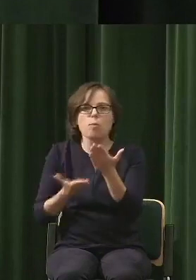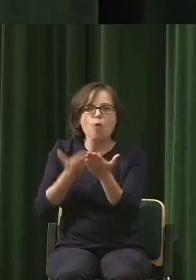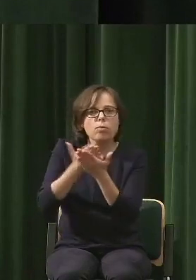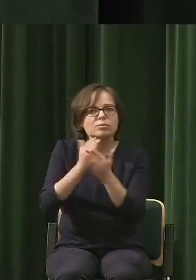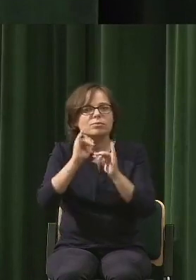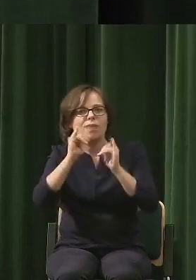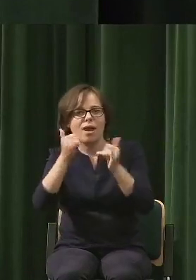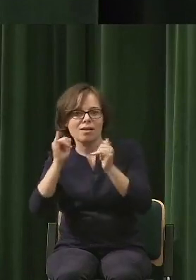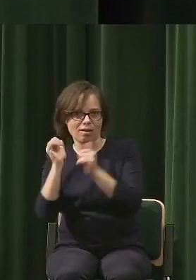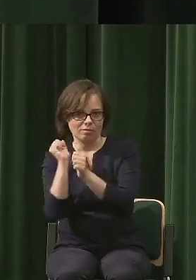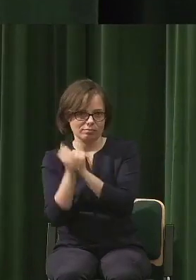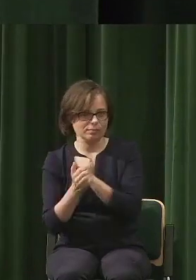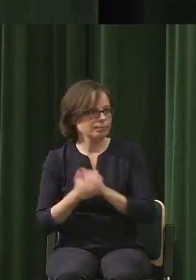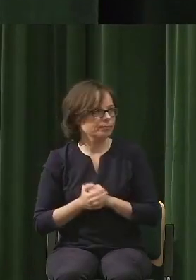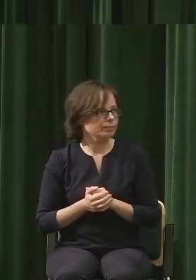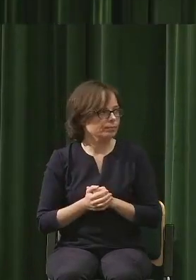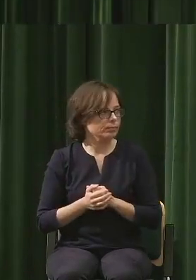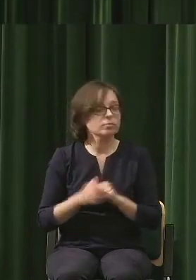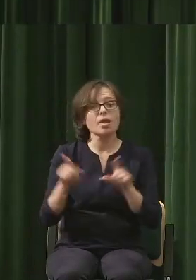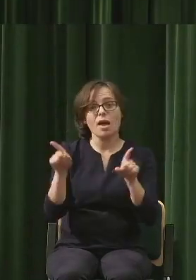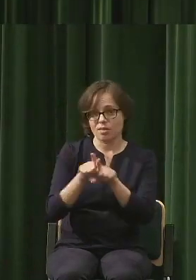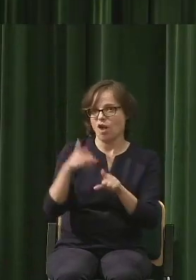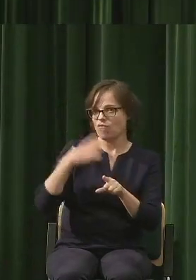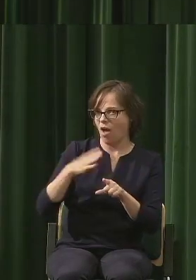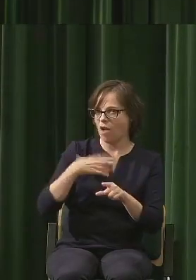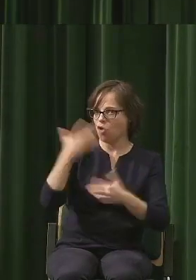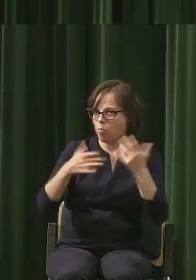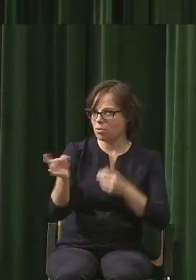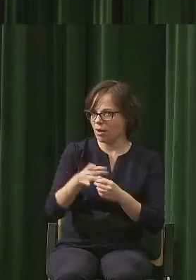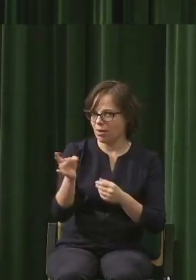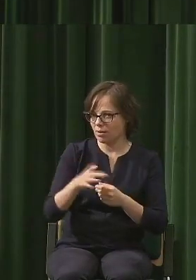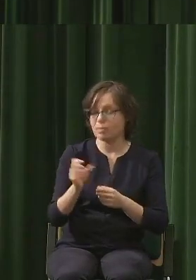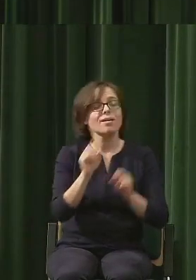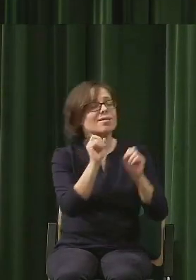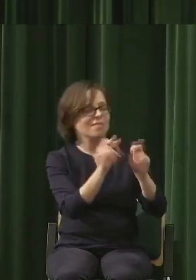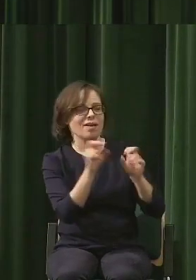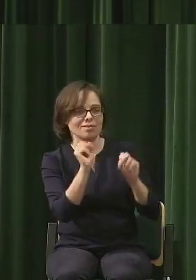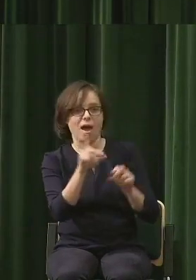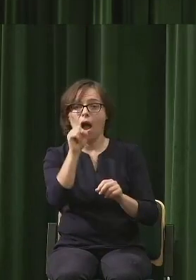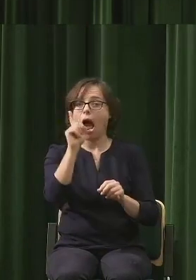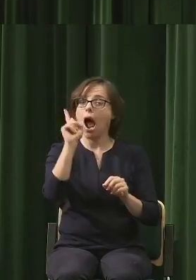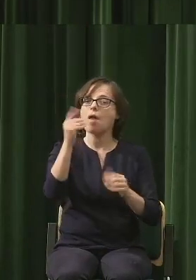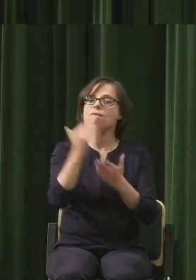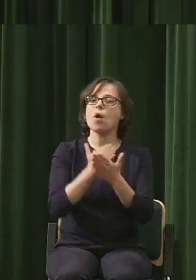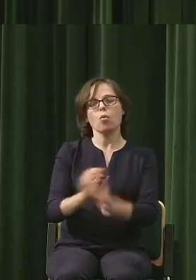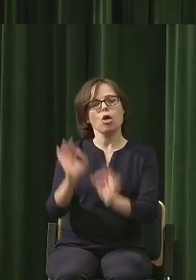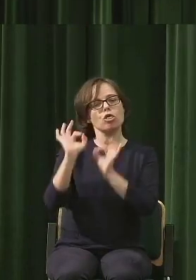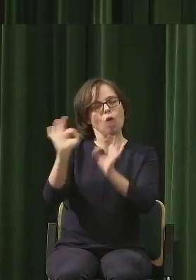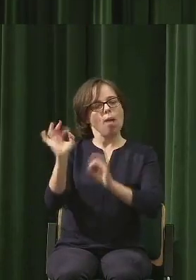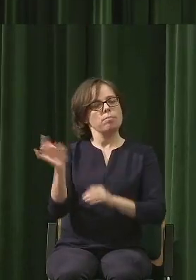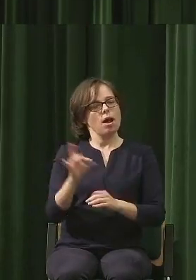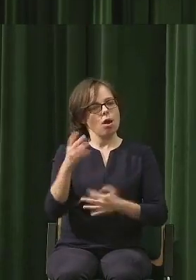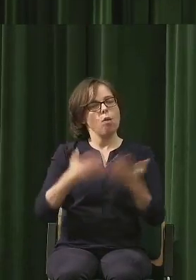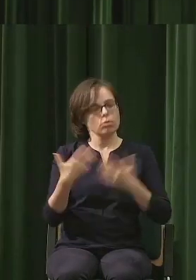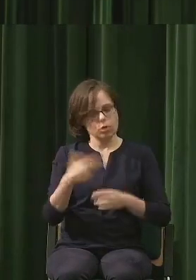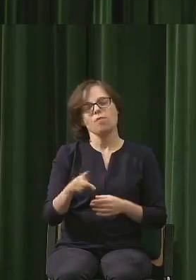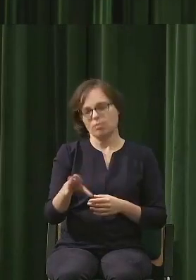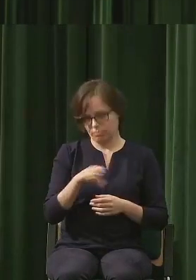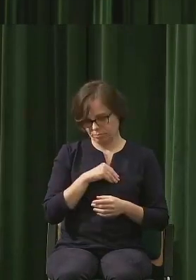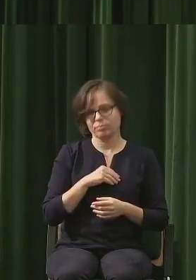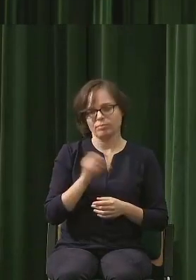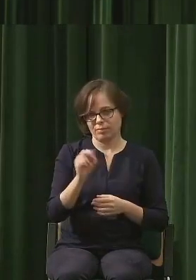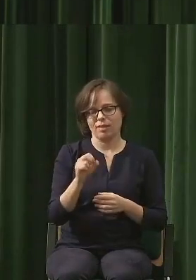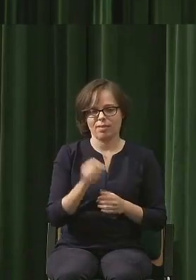więc myślę, że... I do grania w gry komputerowe. I do gry, dobre gry komputerowe, zdecydowanie tak.